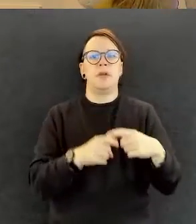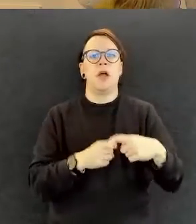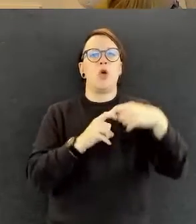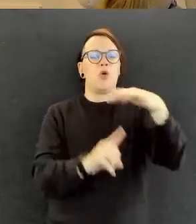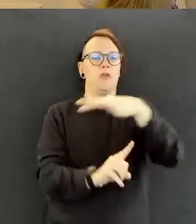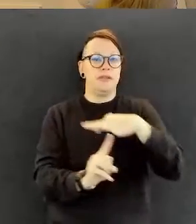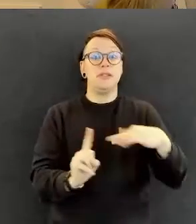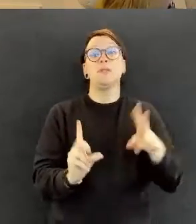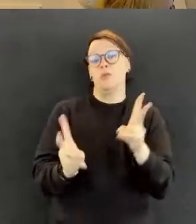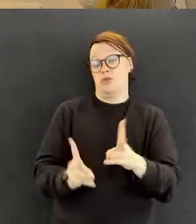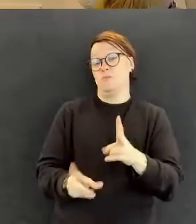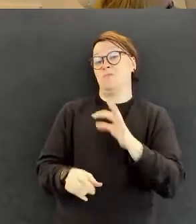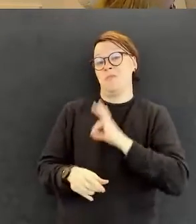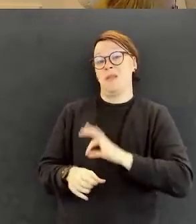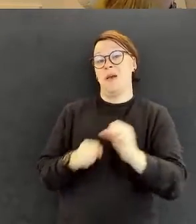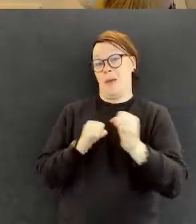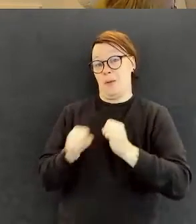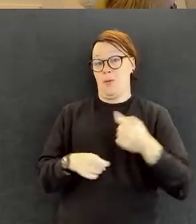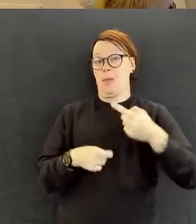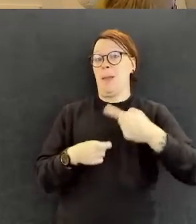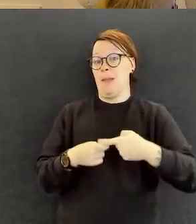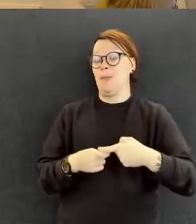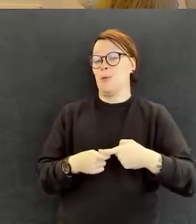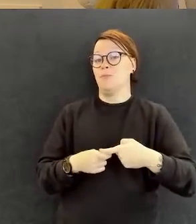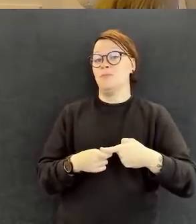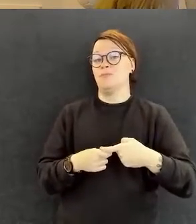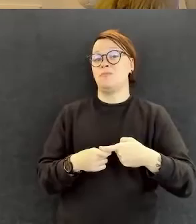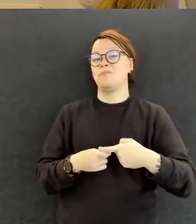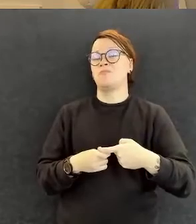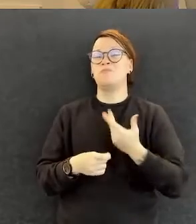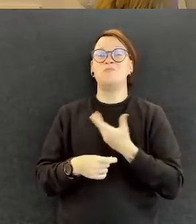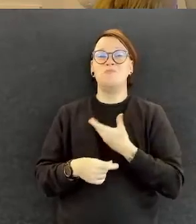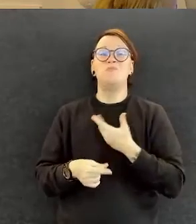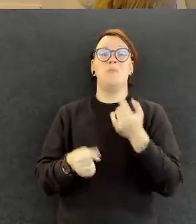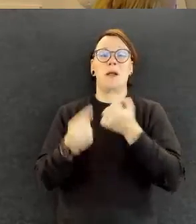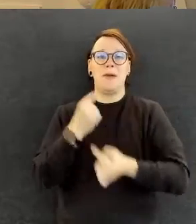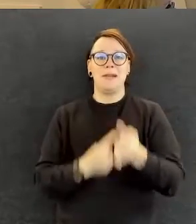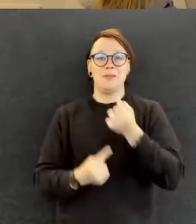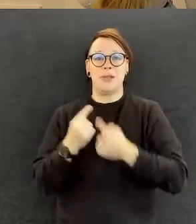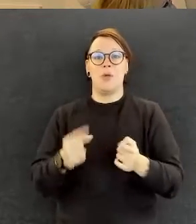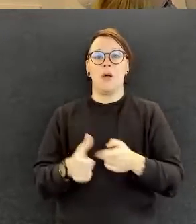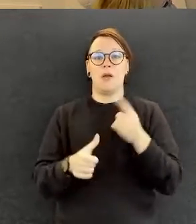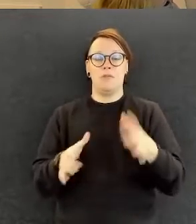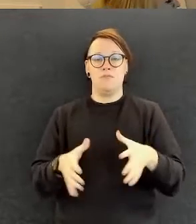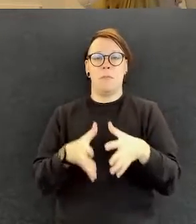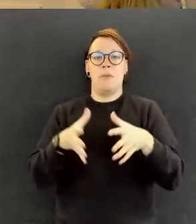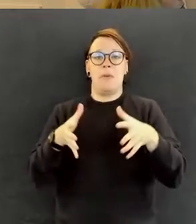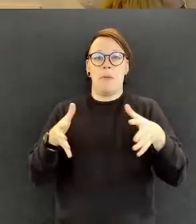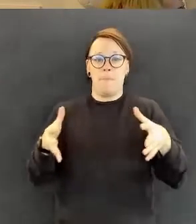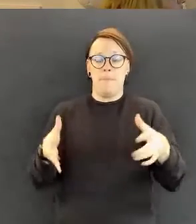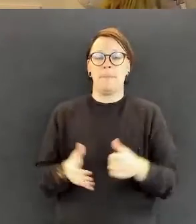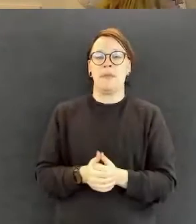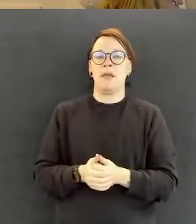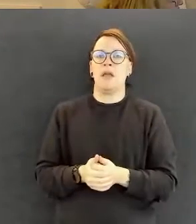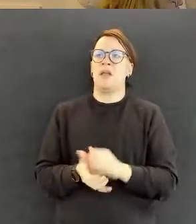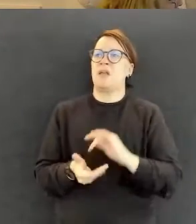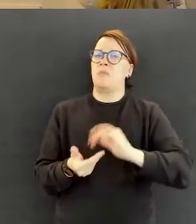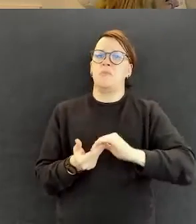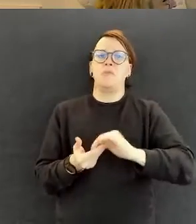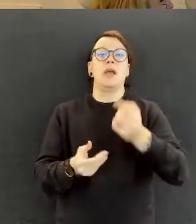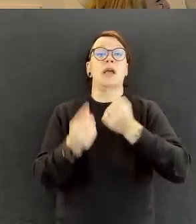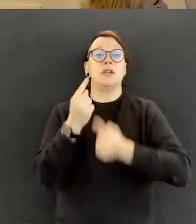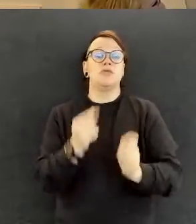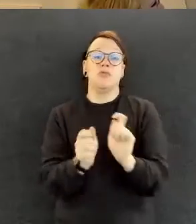rekrytointikontekstissa. Tavallaan se on vähän niin kuin normalisoitunut